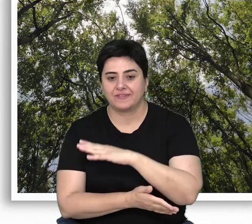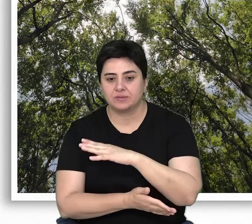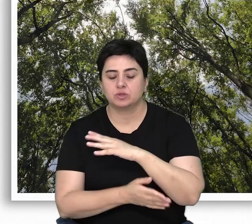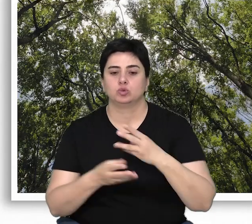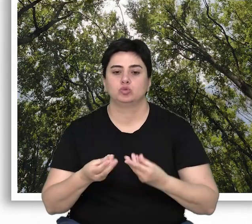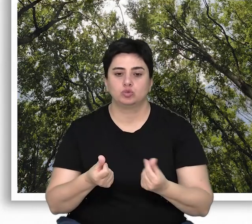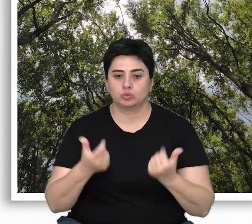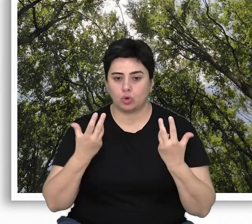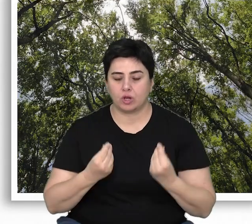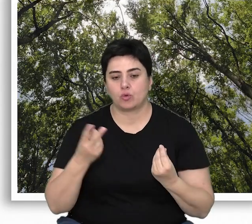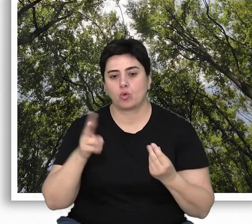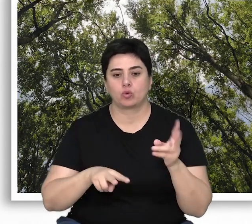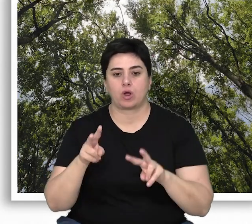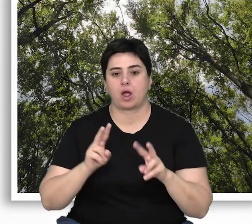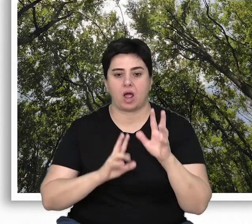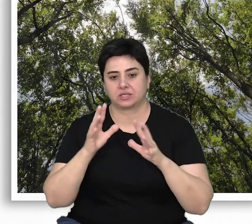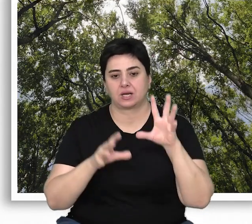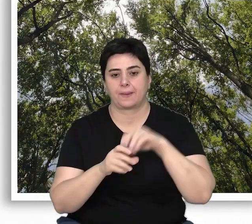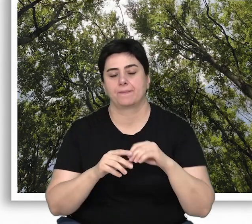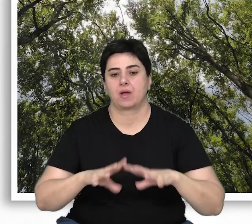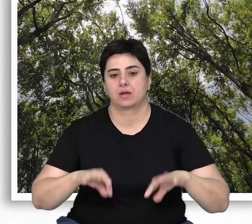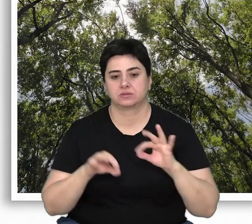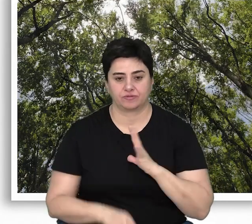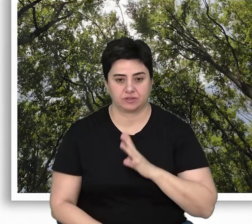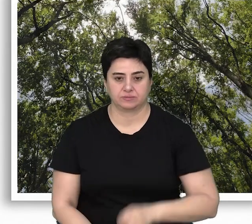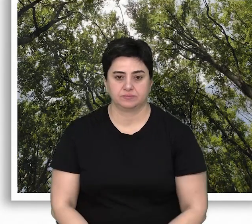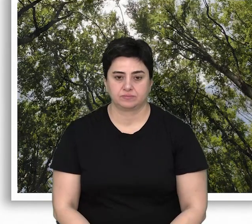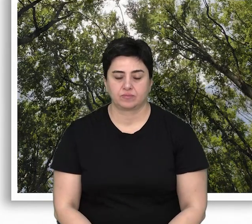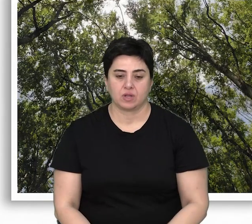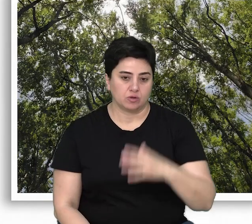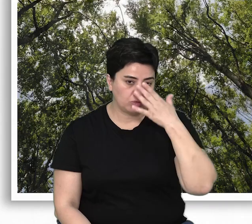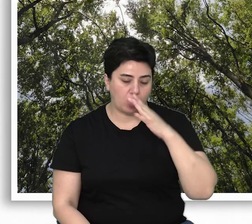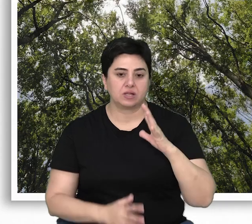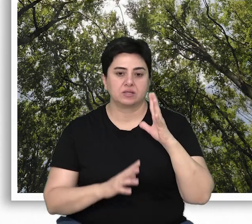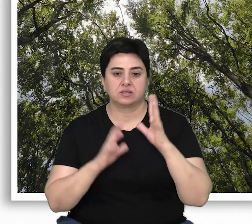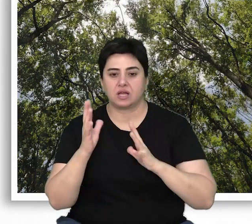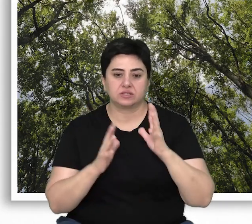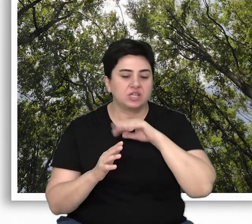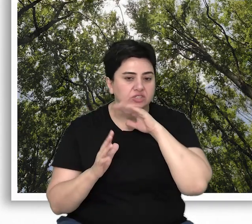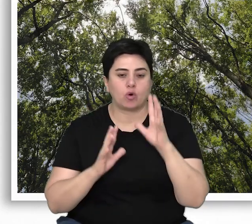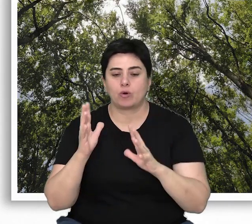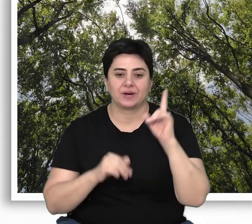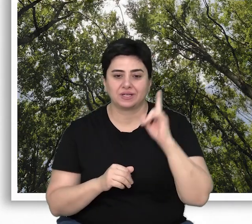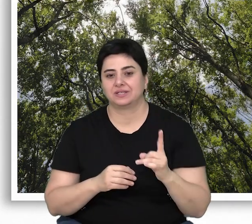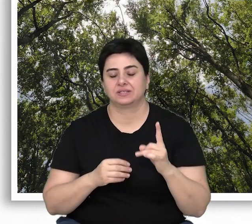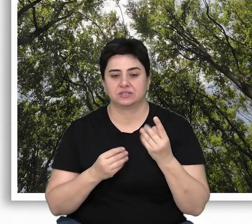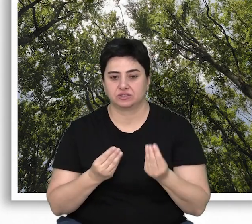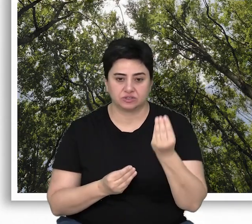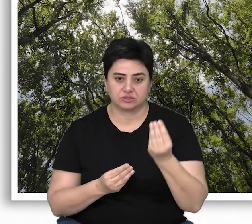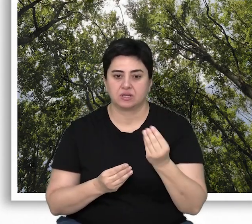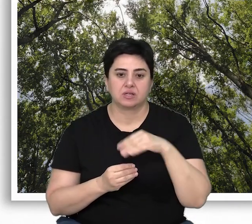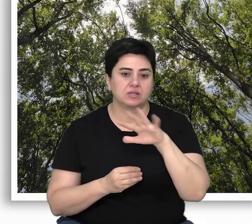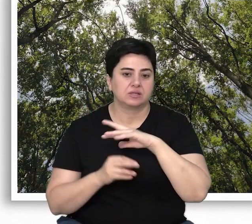devrilmiş, çürümekte olan ölü ağaçları da barındırmasıdır. Doğal Yaşlı Orman ortaya ilk atıldığı